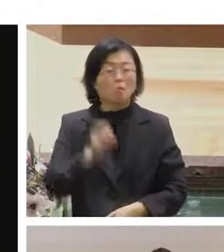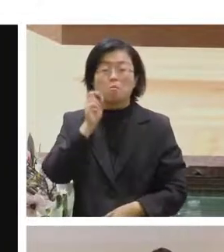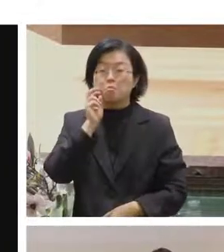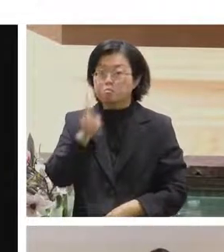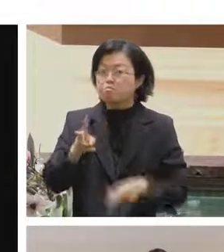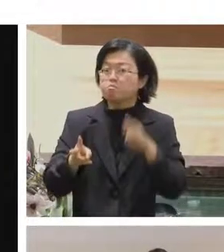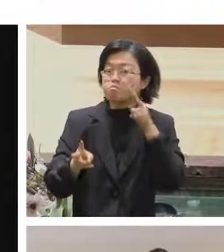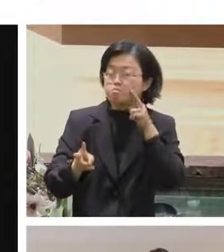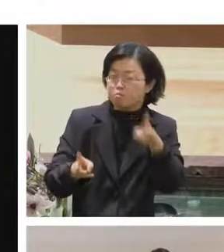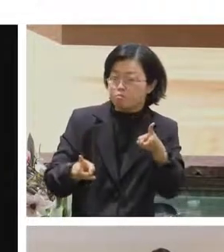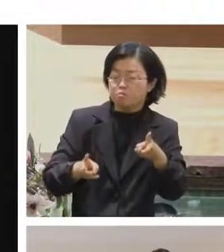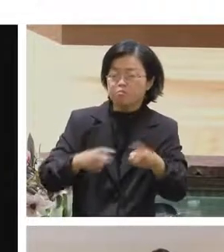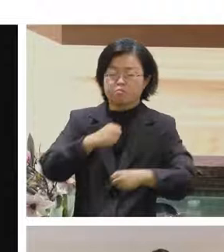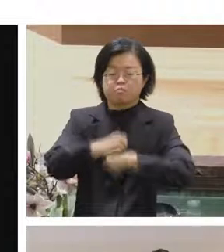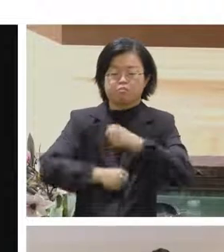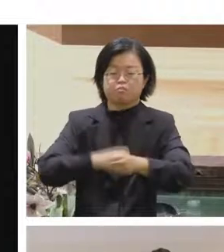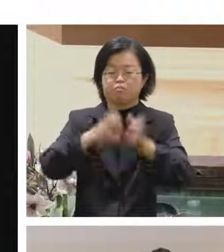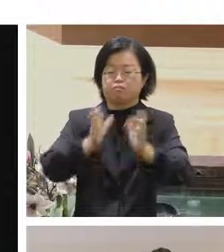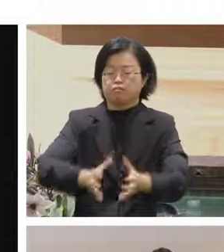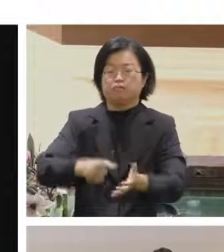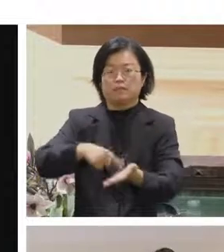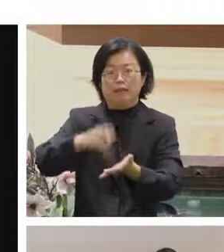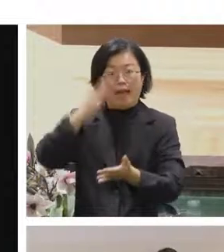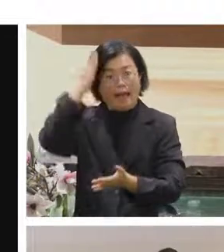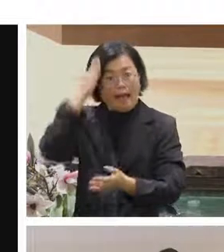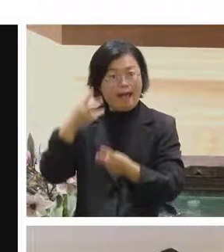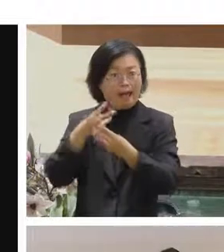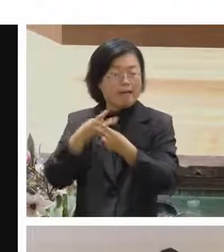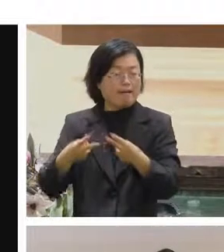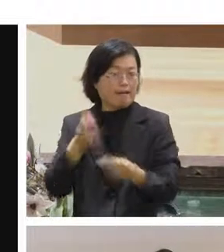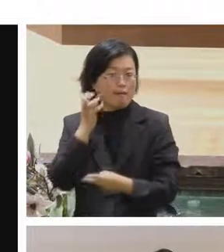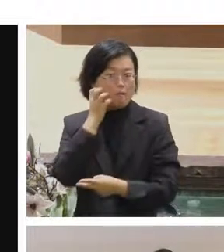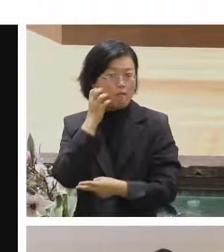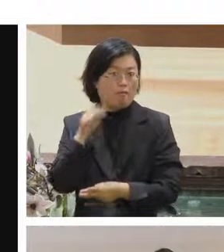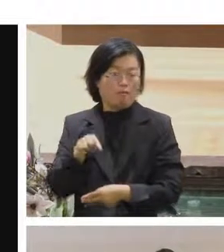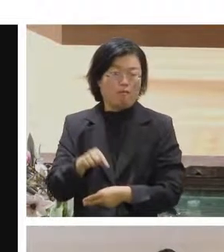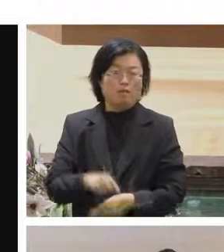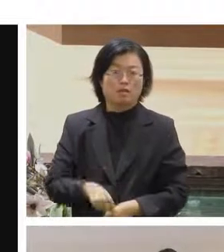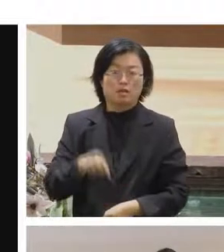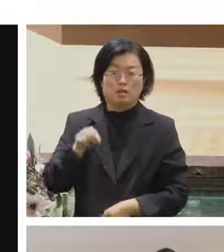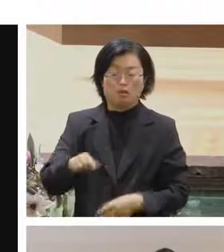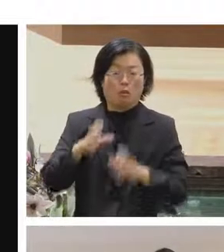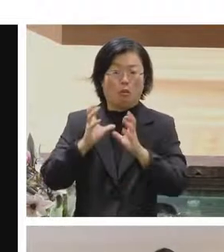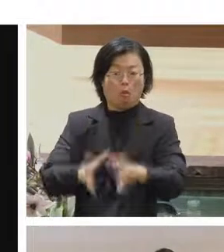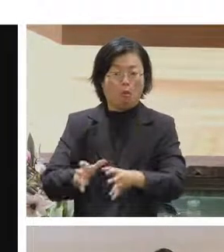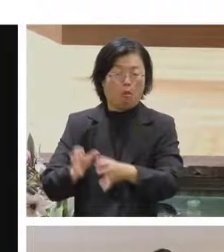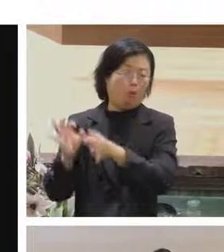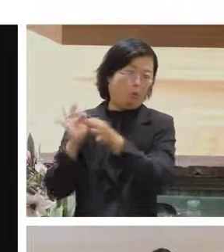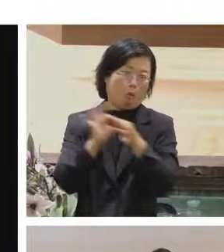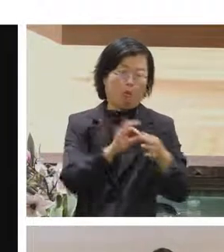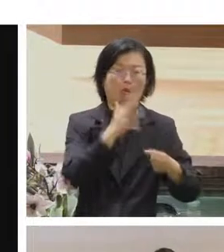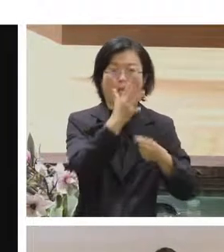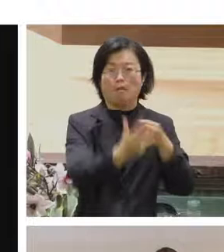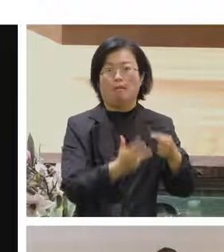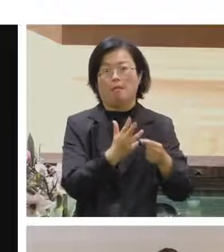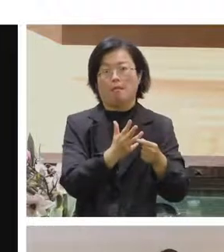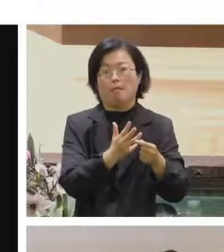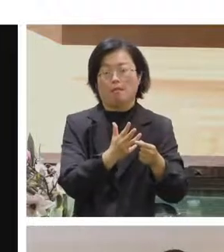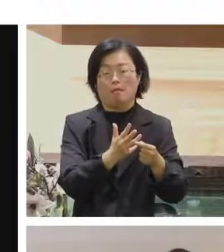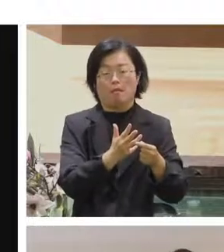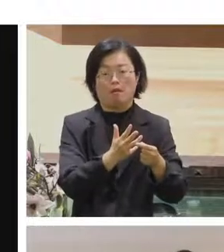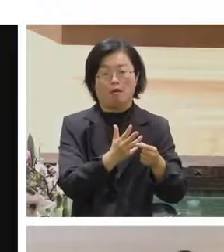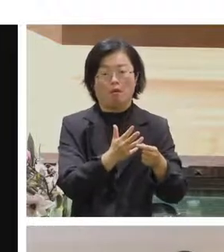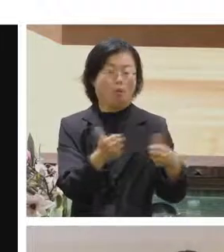兩個月會辦一次G0E的黑客鬆那這個黑客鬆已經辦了八年所以今年已經辦了第四十